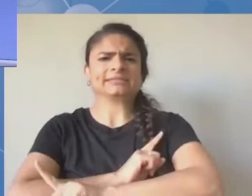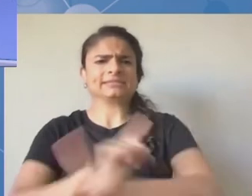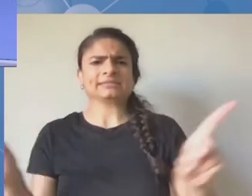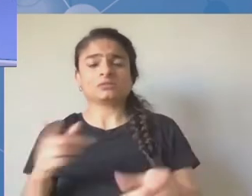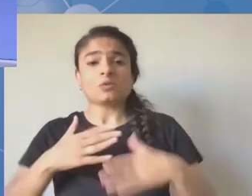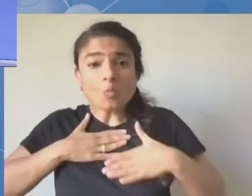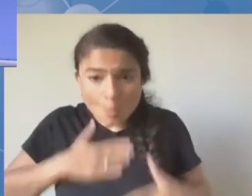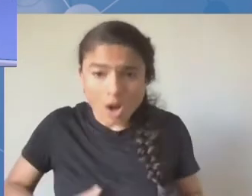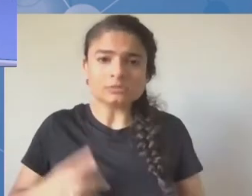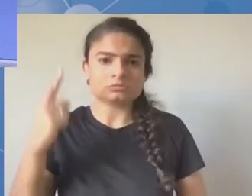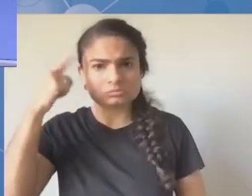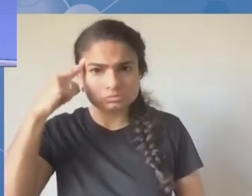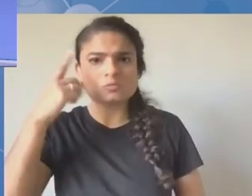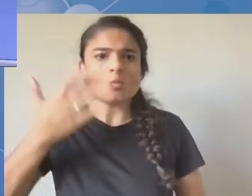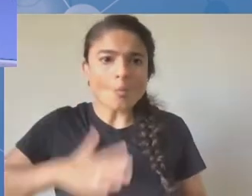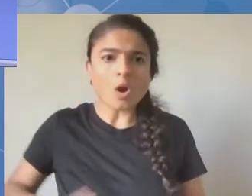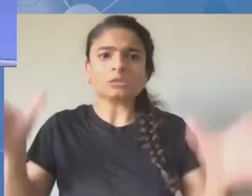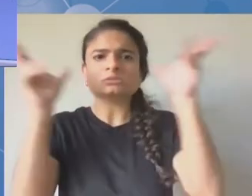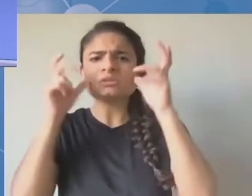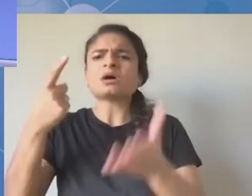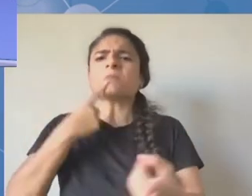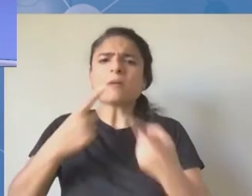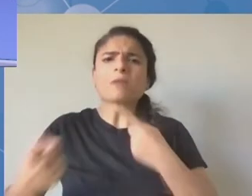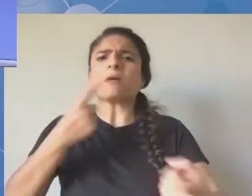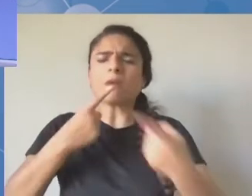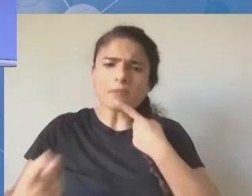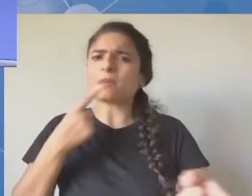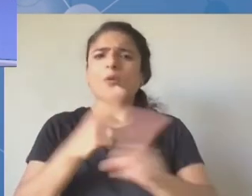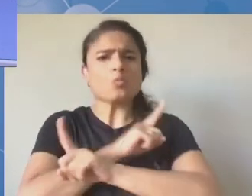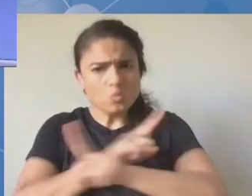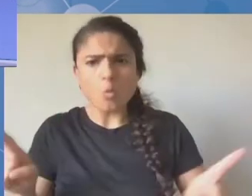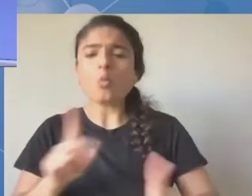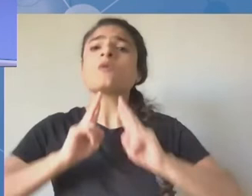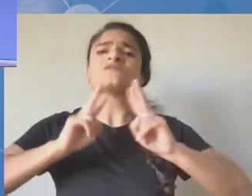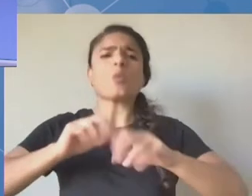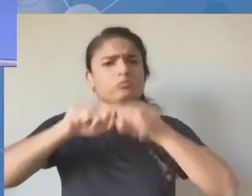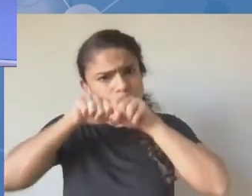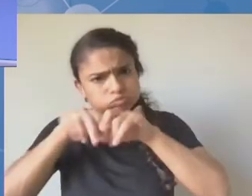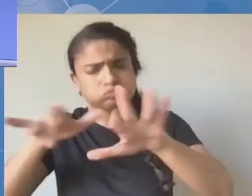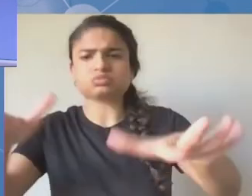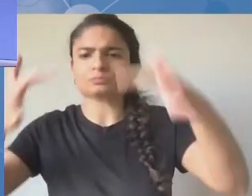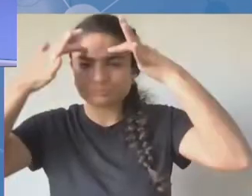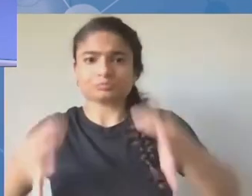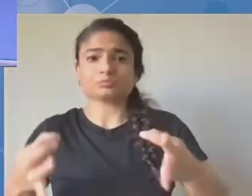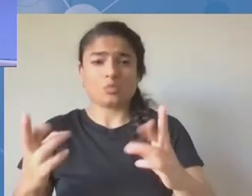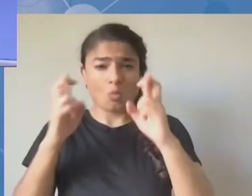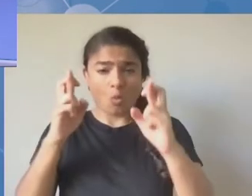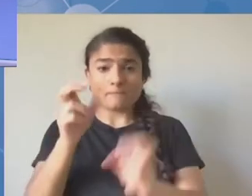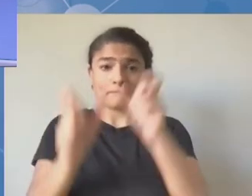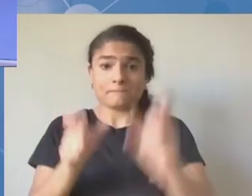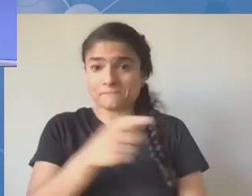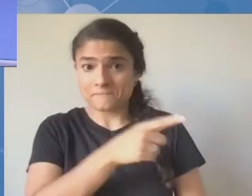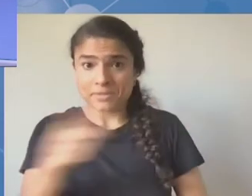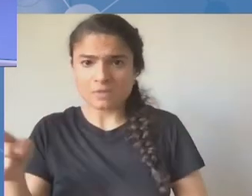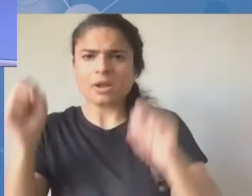prowadzić tych dyskusji w swoim własnym gronie. Musimy następnie nasze wnioski przekazywać osobom podejmującym decyzje i mam nadzieję,